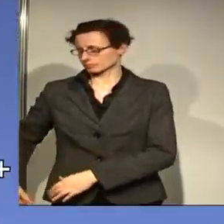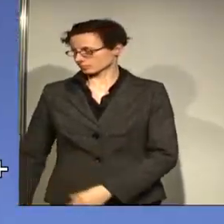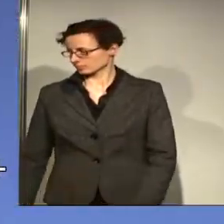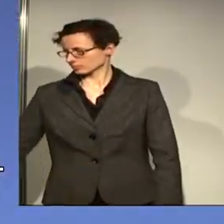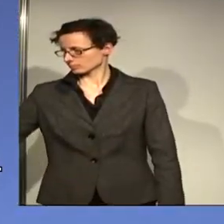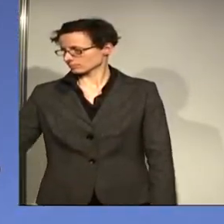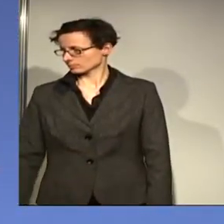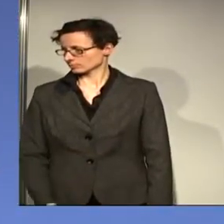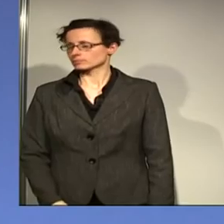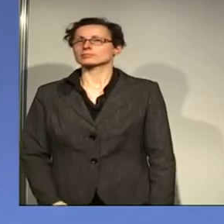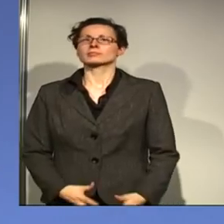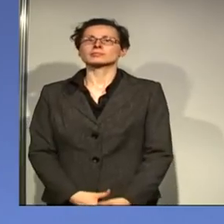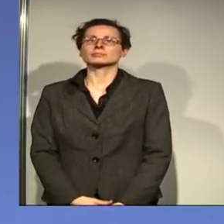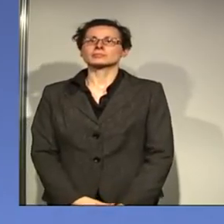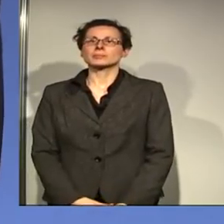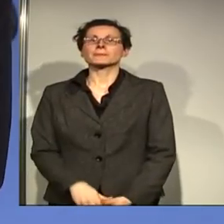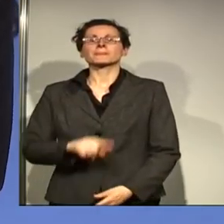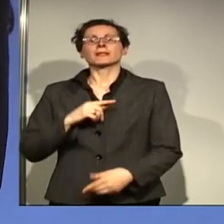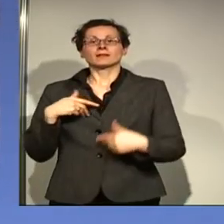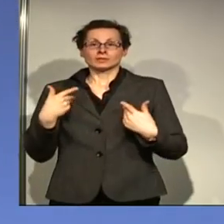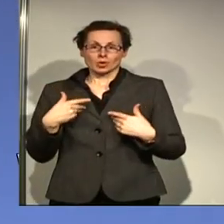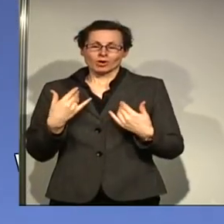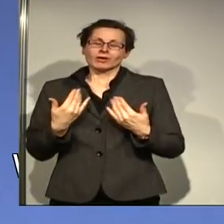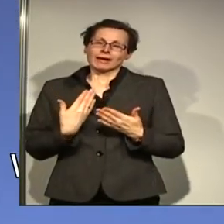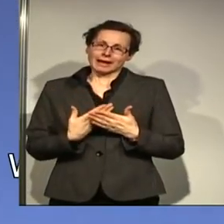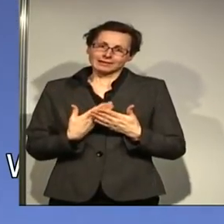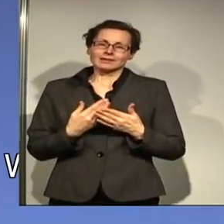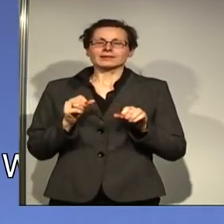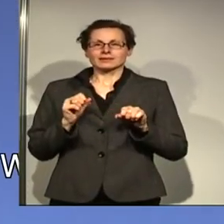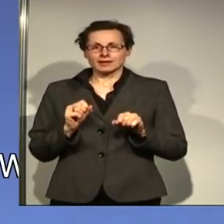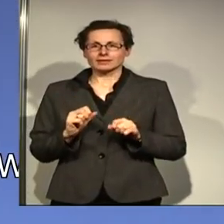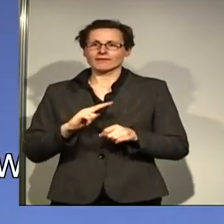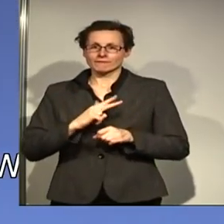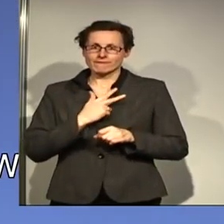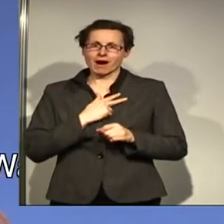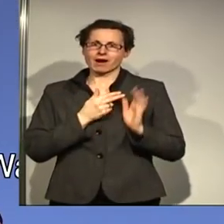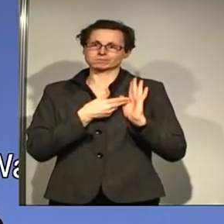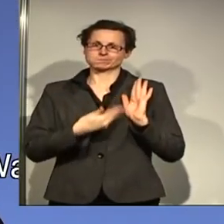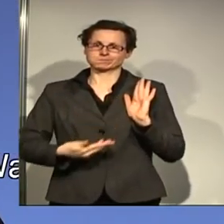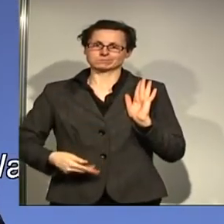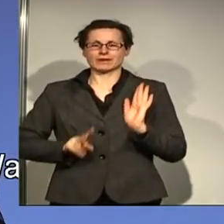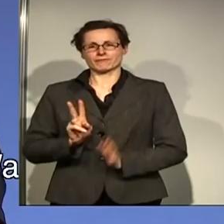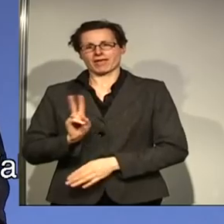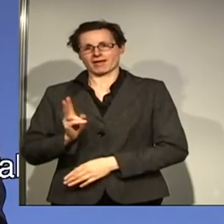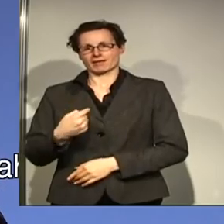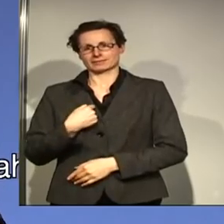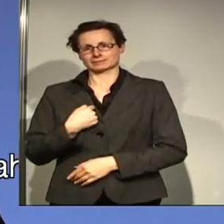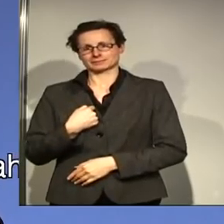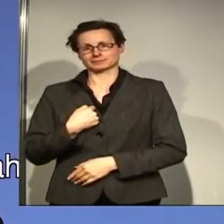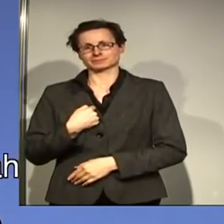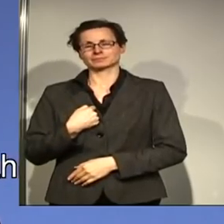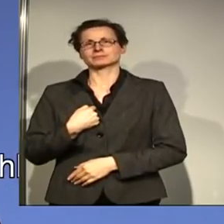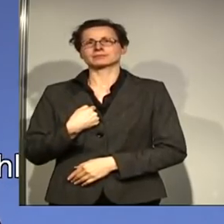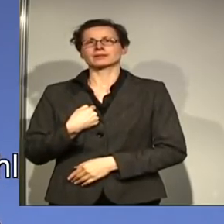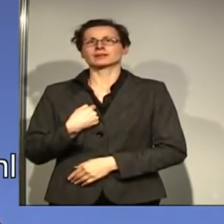Ich bin nun froh, dass ich also endlich vor euch stehen kann als die, die ich wirklich bin. Und das, liebe Genossinnen und Genossen, empfinde ich